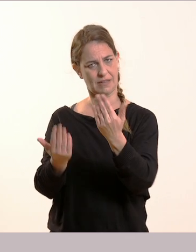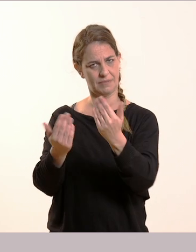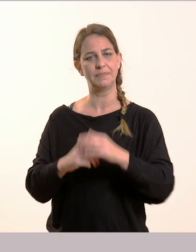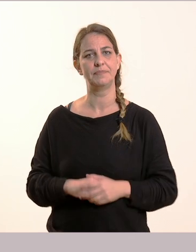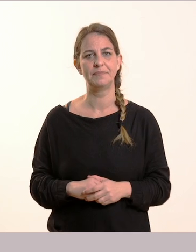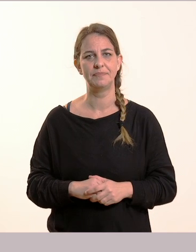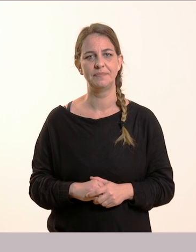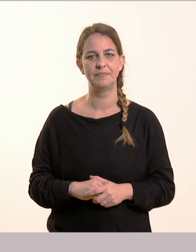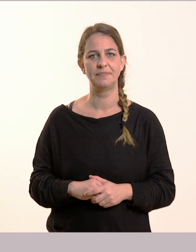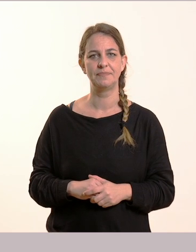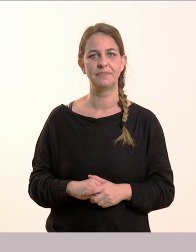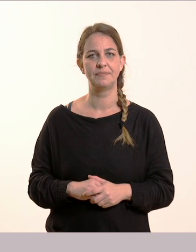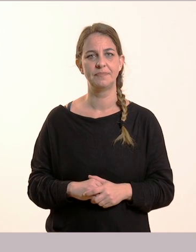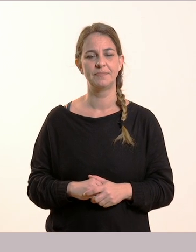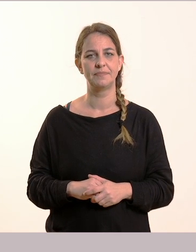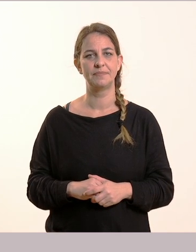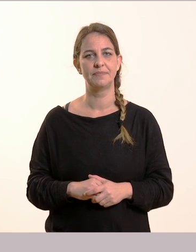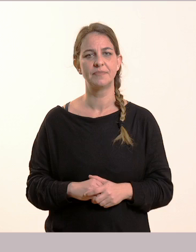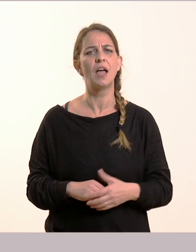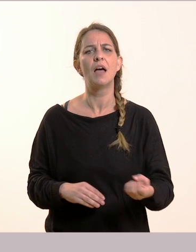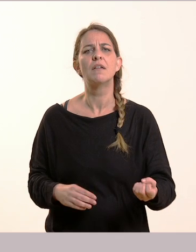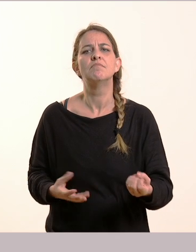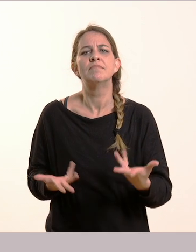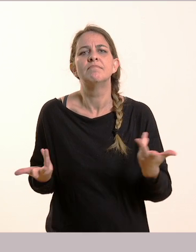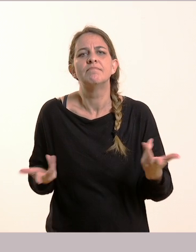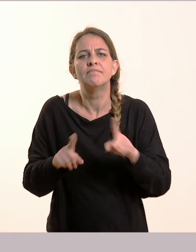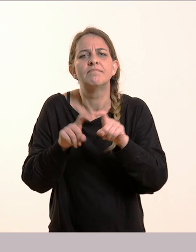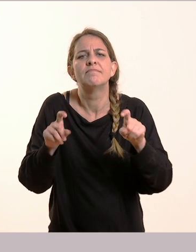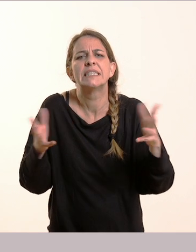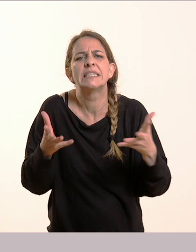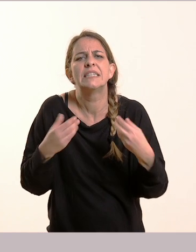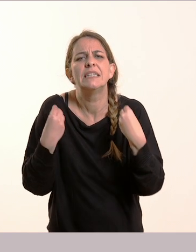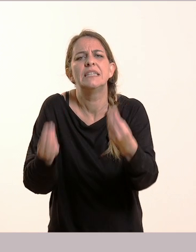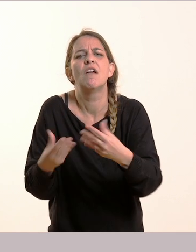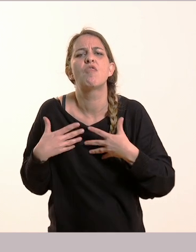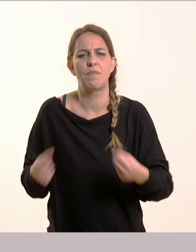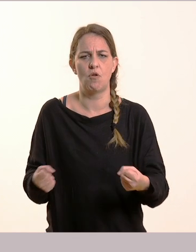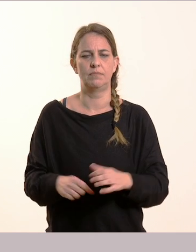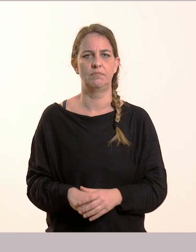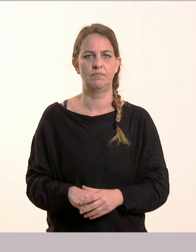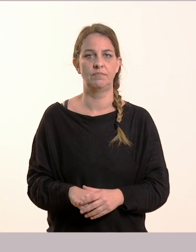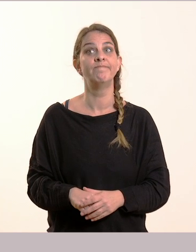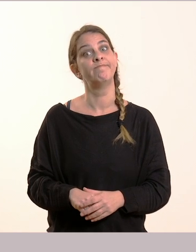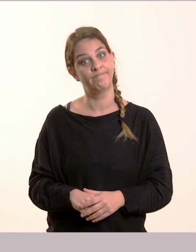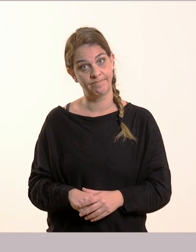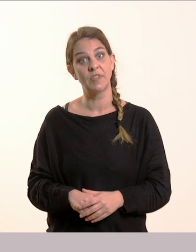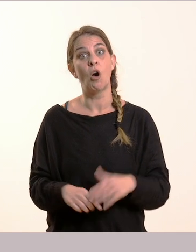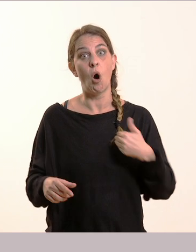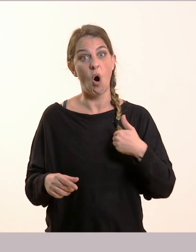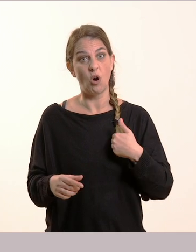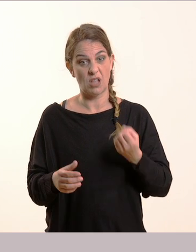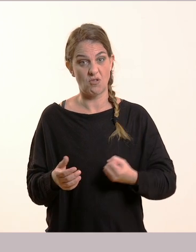πες μου τι σε κάνει να νιώθεις θυμώ. Θυμώ. Όταν σε αδικούν. Μπράβο.